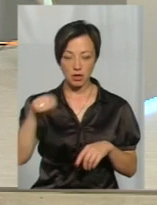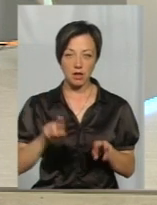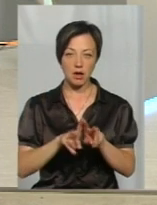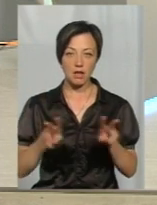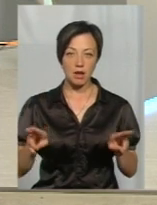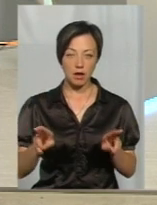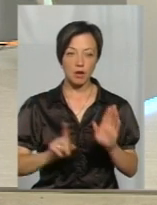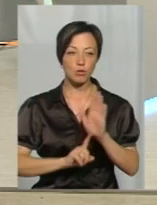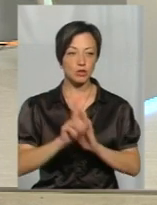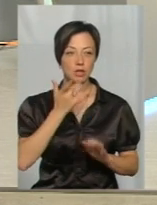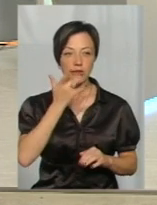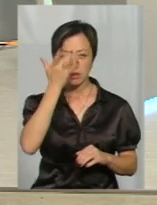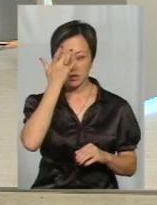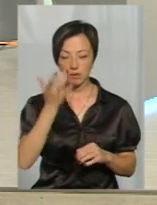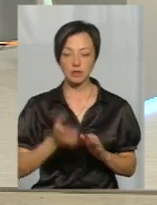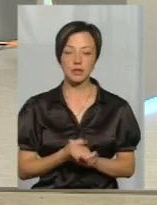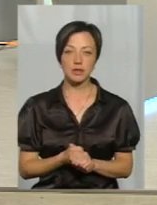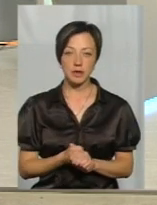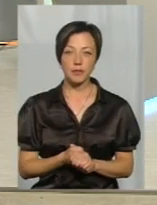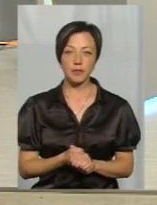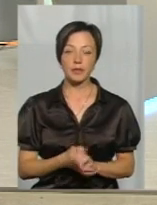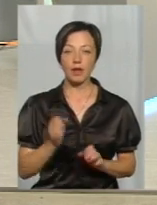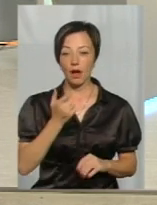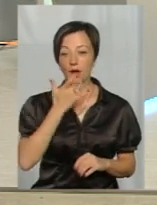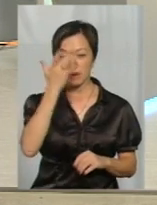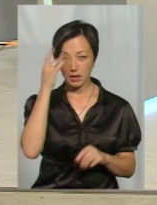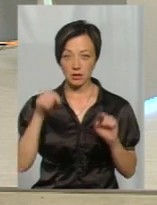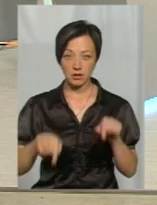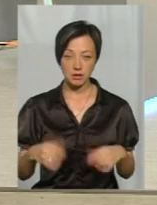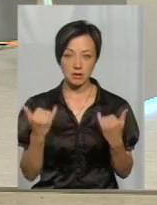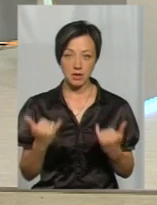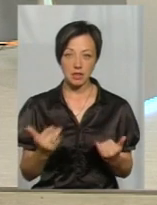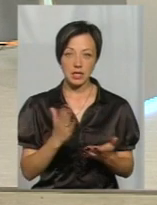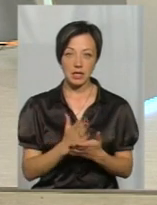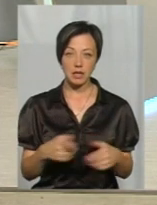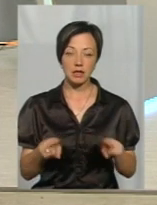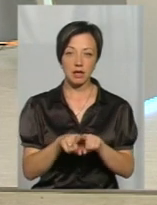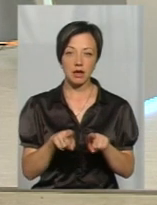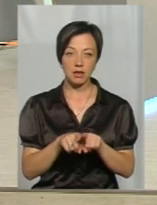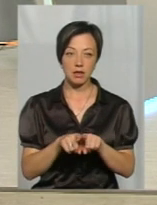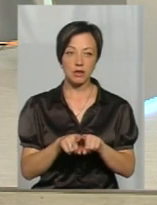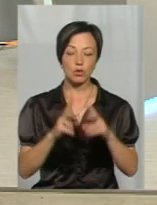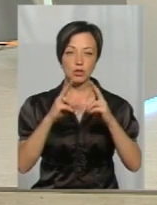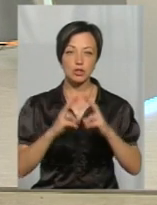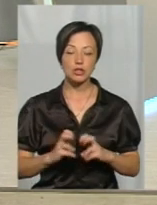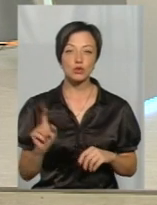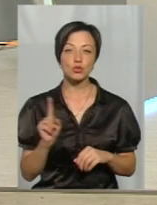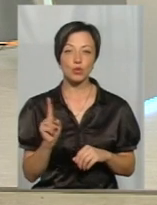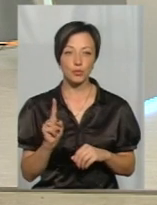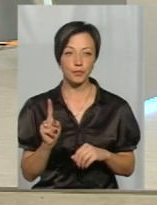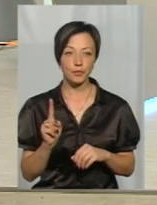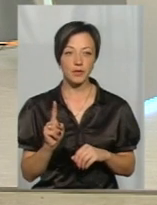розпочалось літо. А в літній, в таку пору є такі дослідження, що